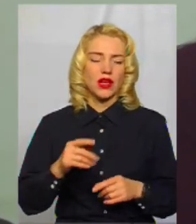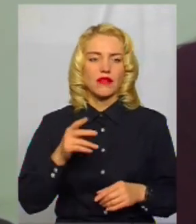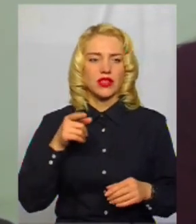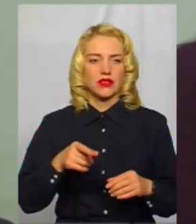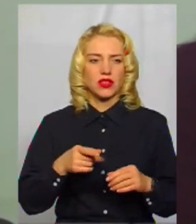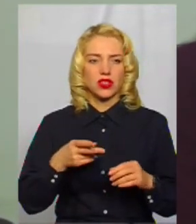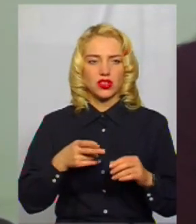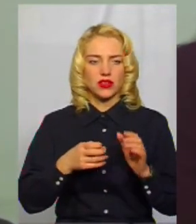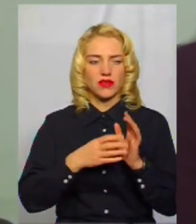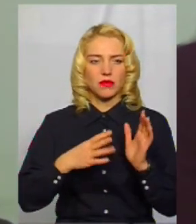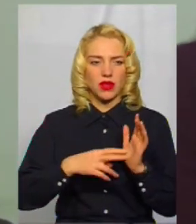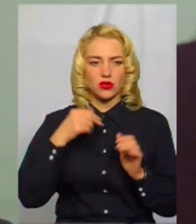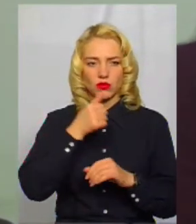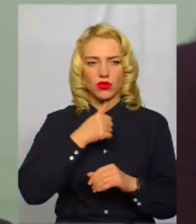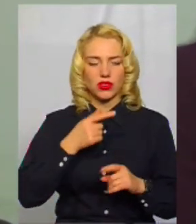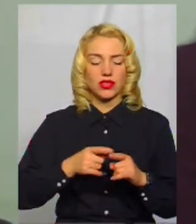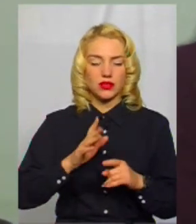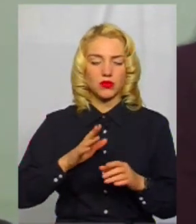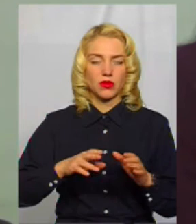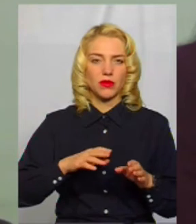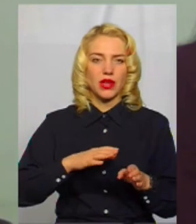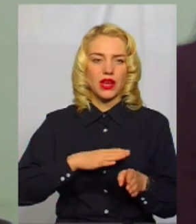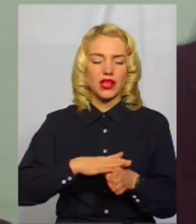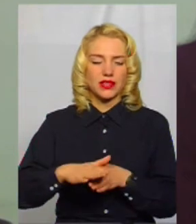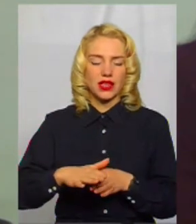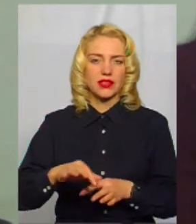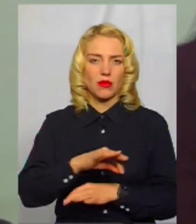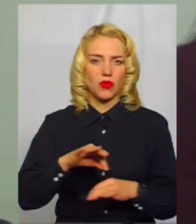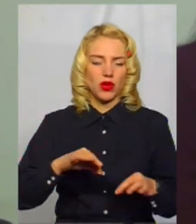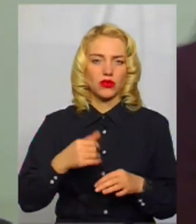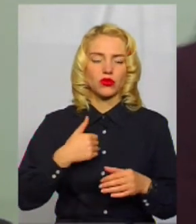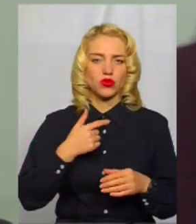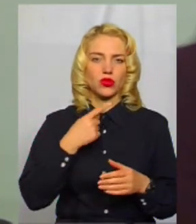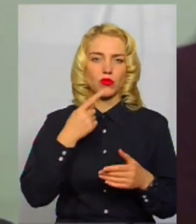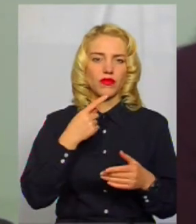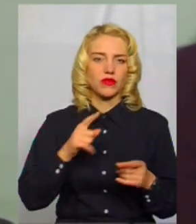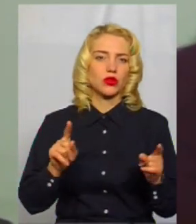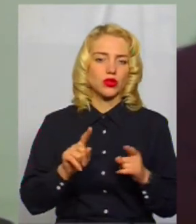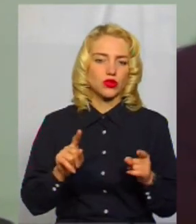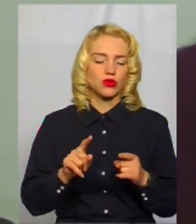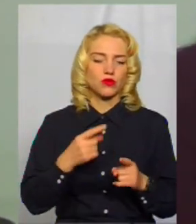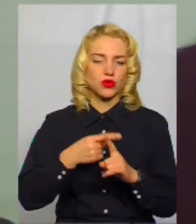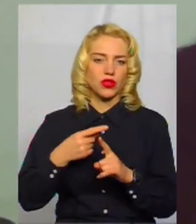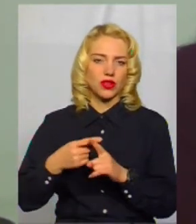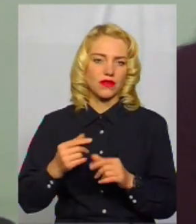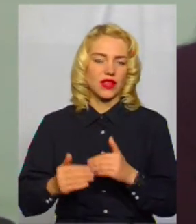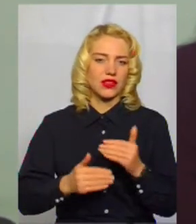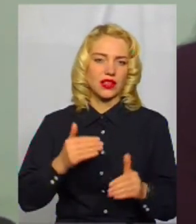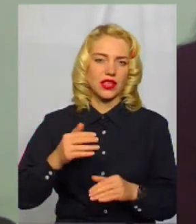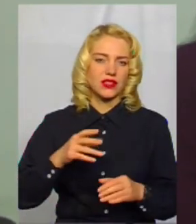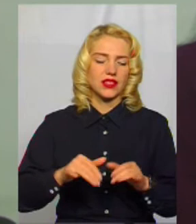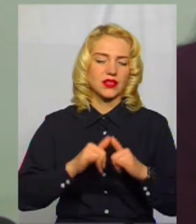це буде четвертий рік реалізації проєкту, і ми хочемо відмітити позитивну тенденцію збільшення фінансування